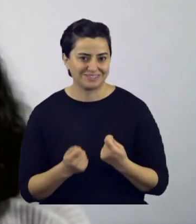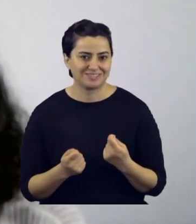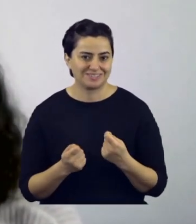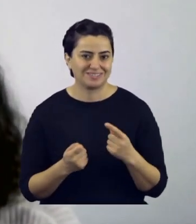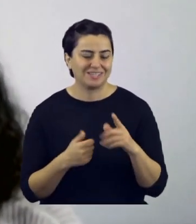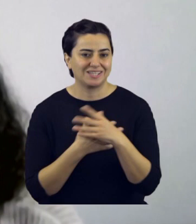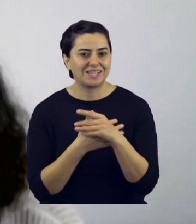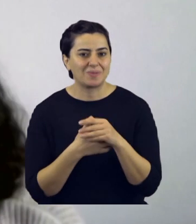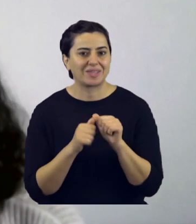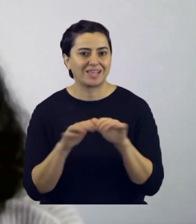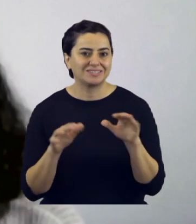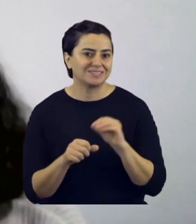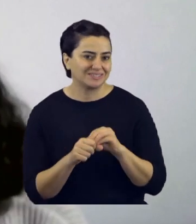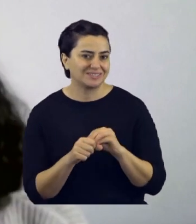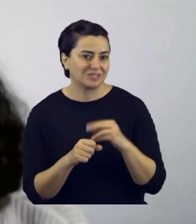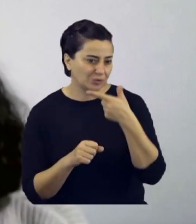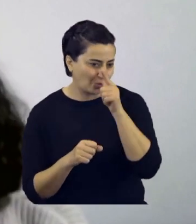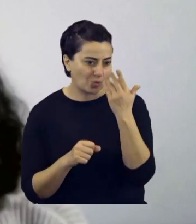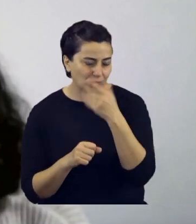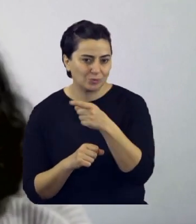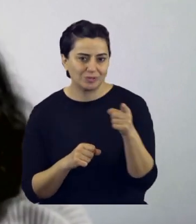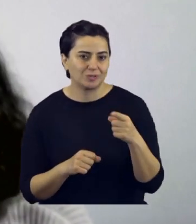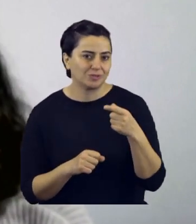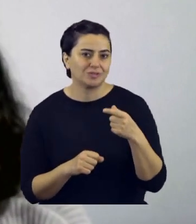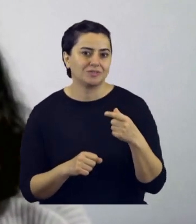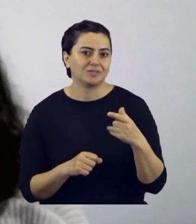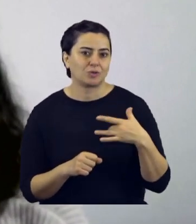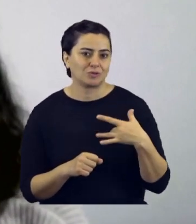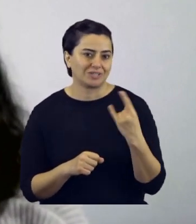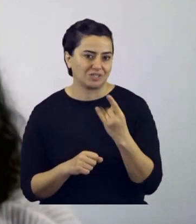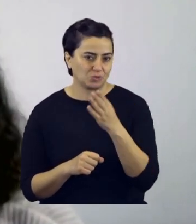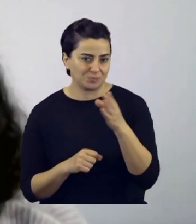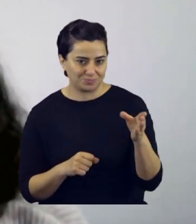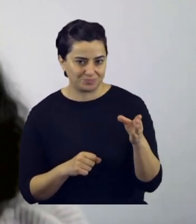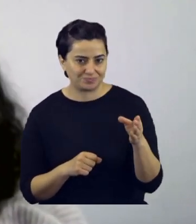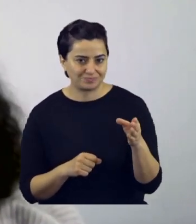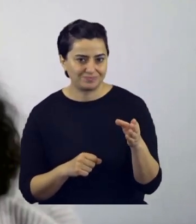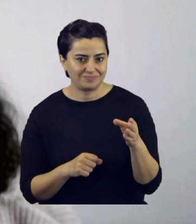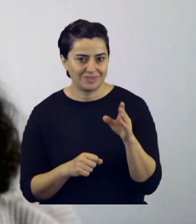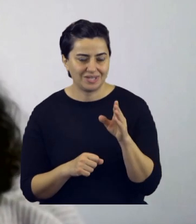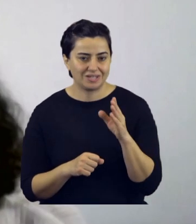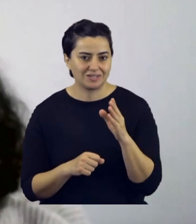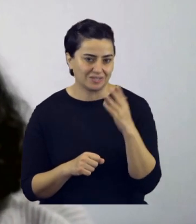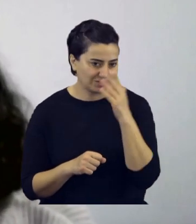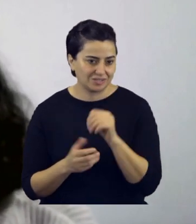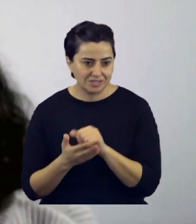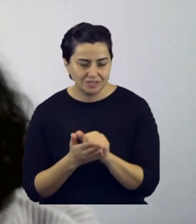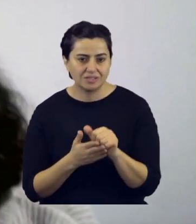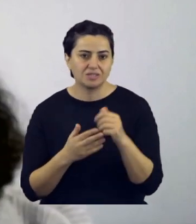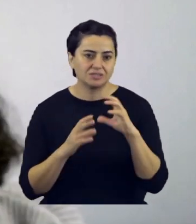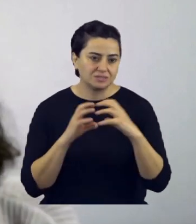etkisi adındaki projemle köy okullarını gönüllü olarak geziyorum. Sadece köy okulları değil bu arada. Gidebildiğim onkoloji